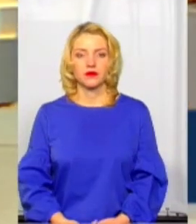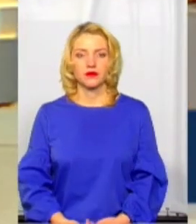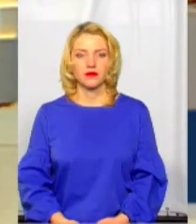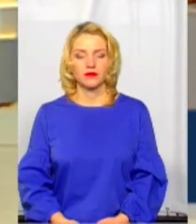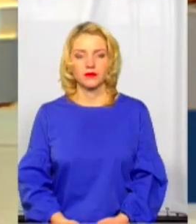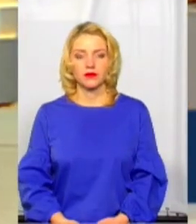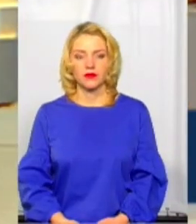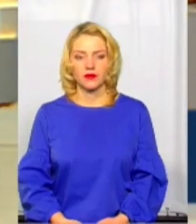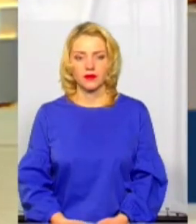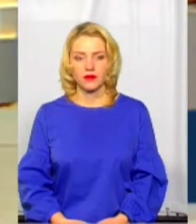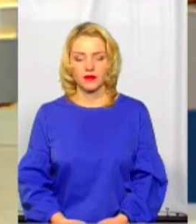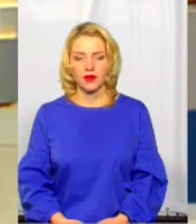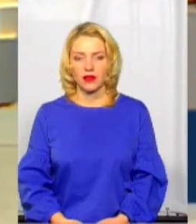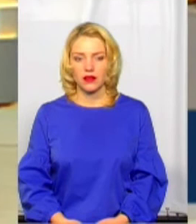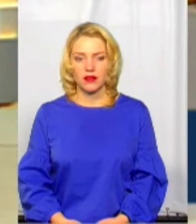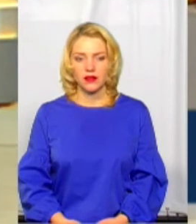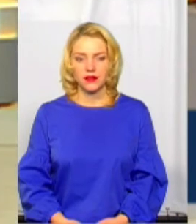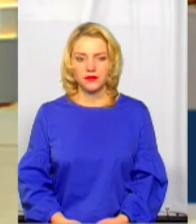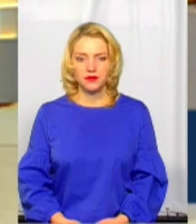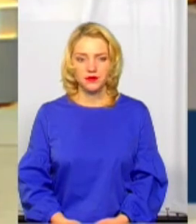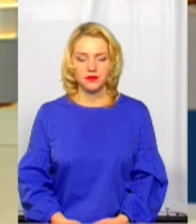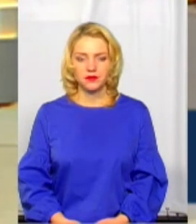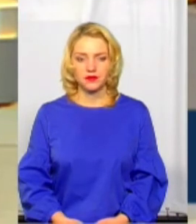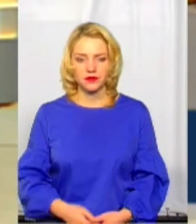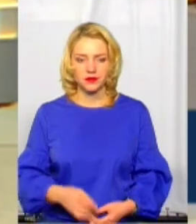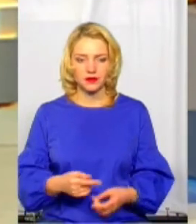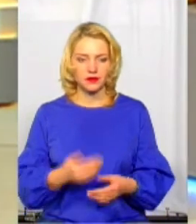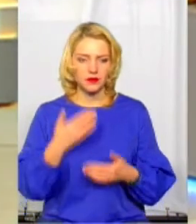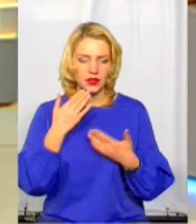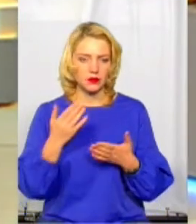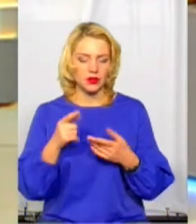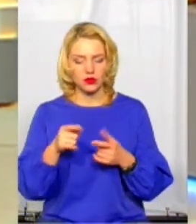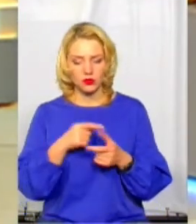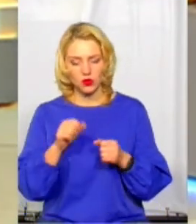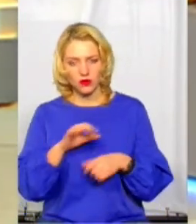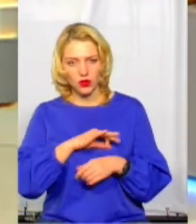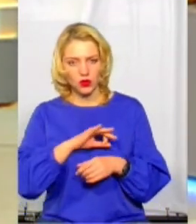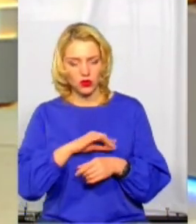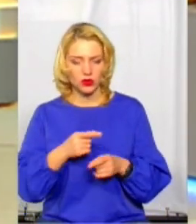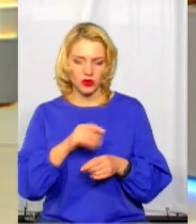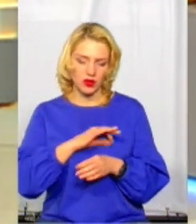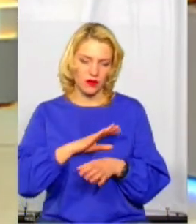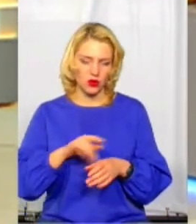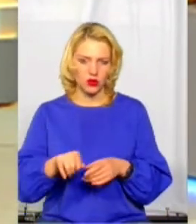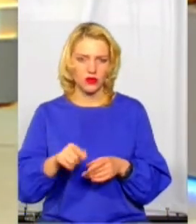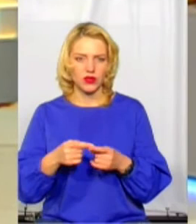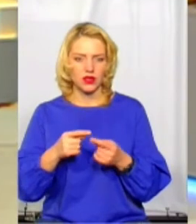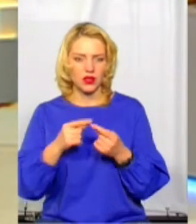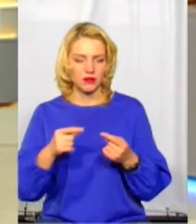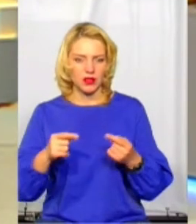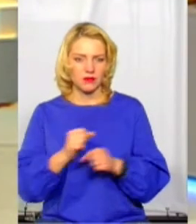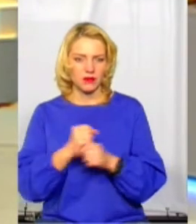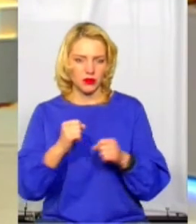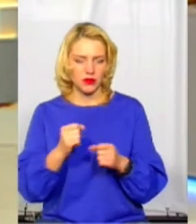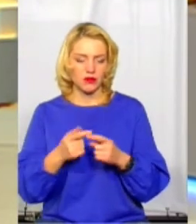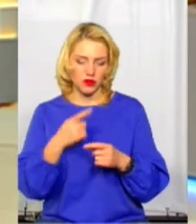вони не мають в складі піротехнічної суміші. Ну, виріб піротехнічний вважається при наявності в ньому мінімальної